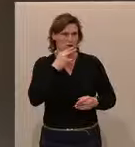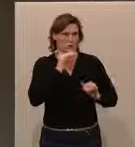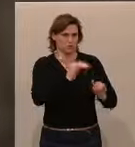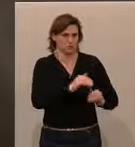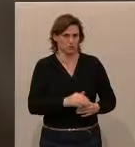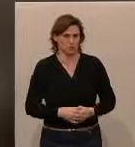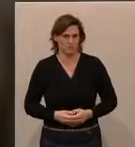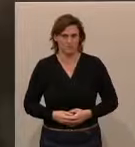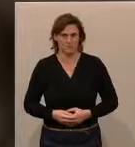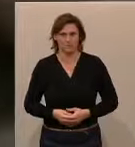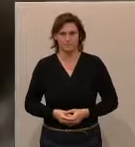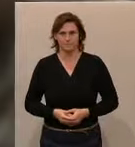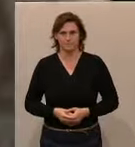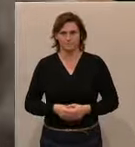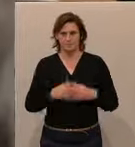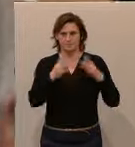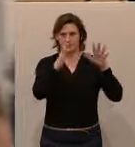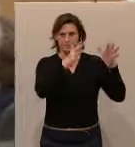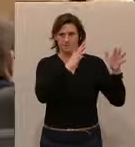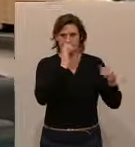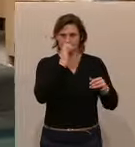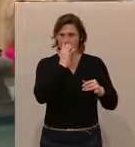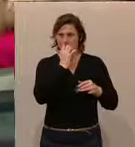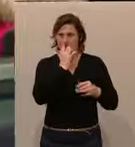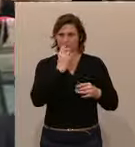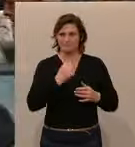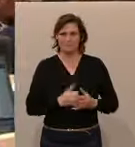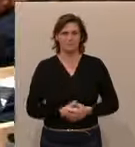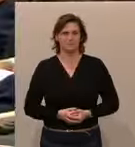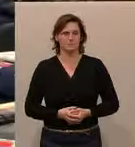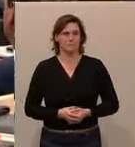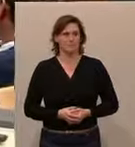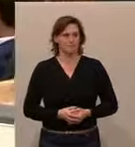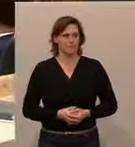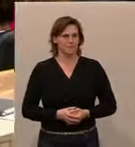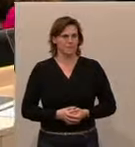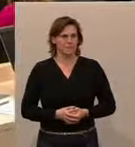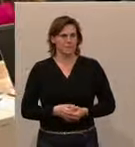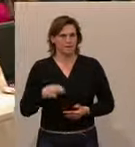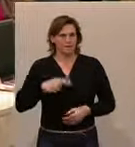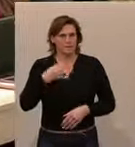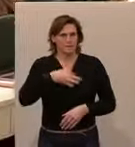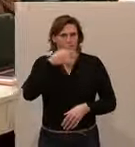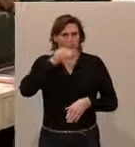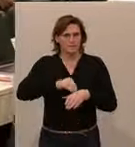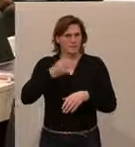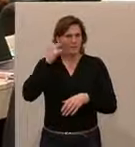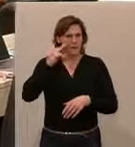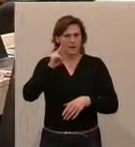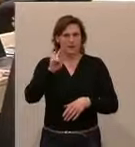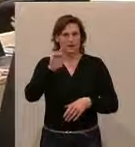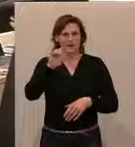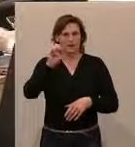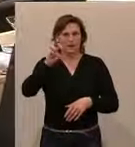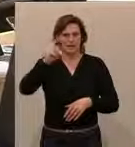Der steirische FPÖ-Abgönnende Josef Riemer, der wird der Nächste sein, wird nun die Aufhebung des totalen Rauchverbots in der